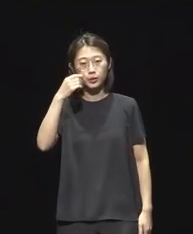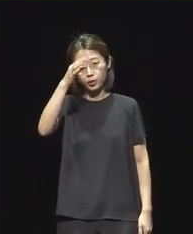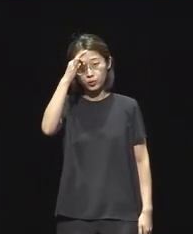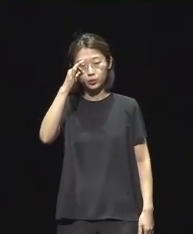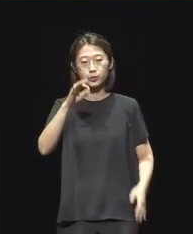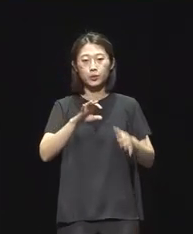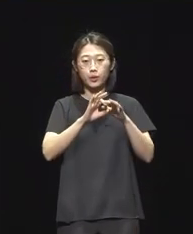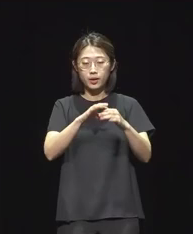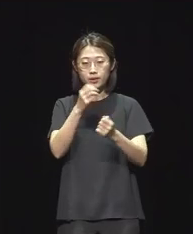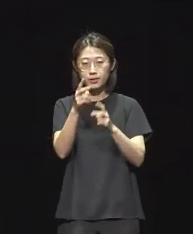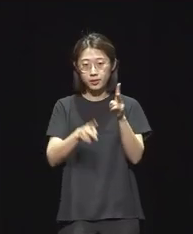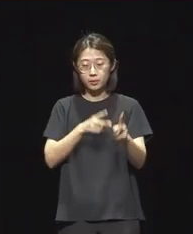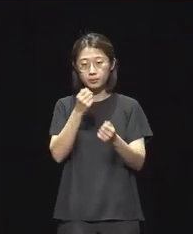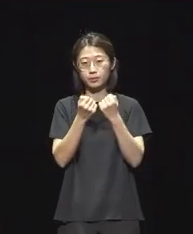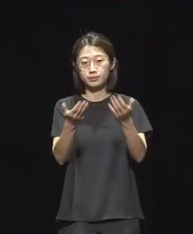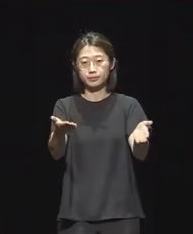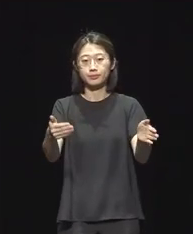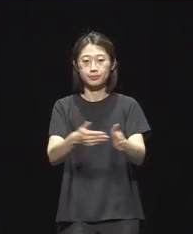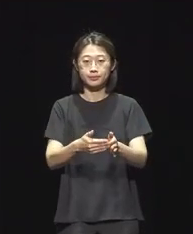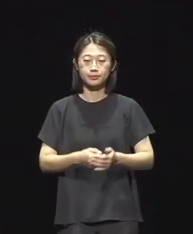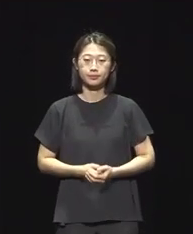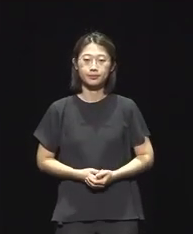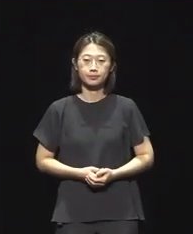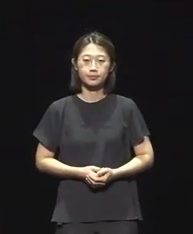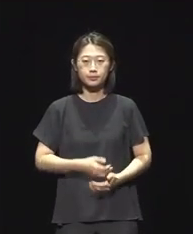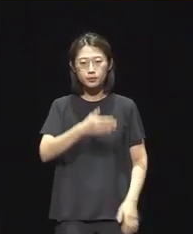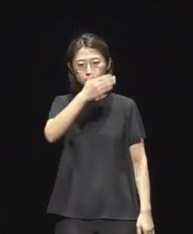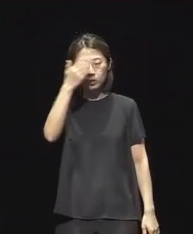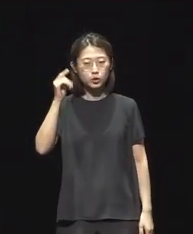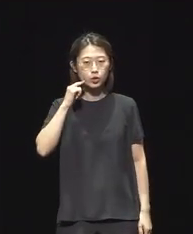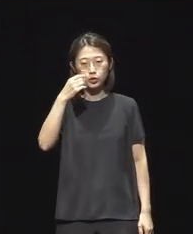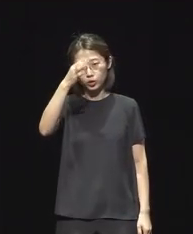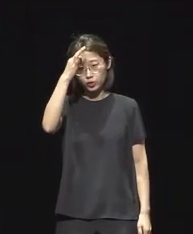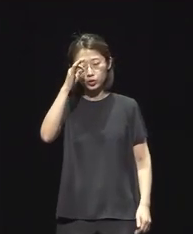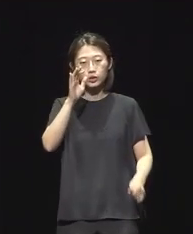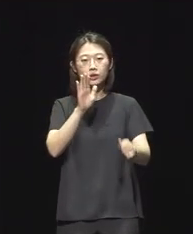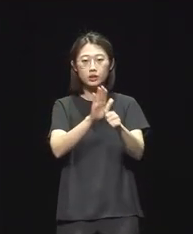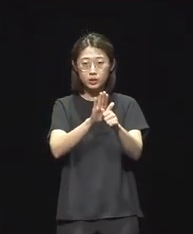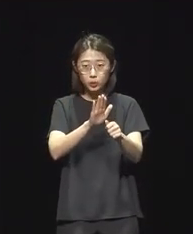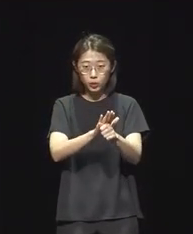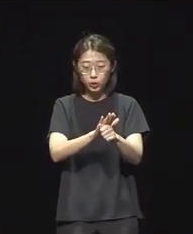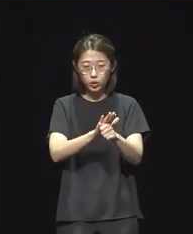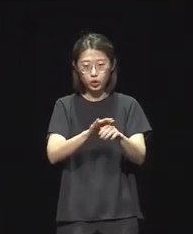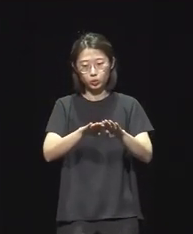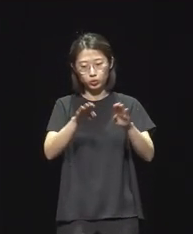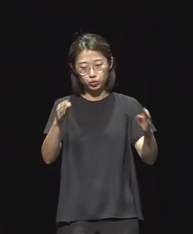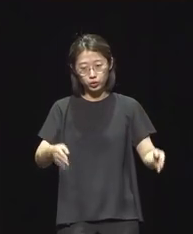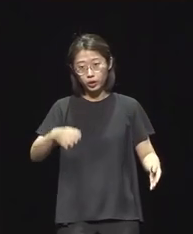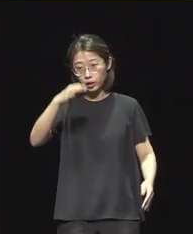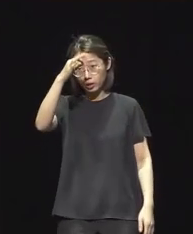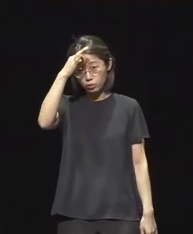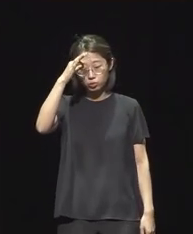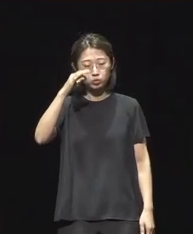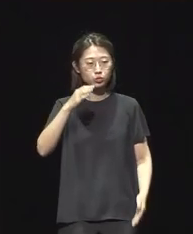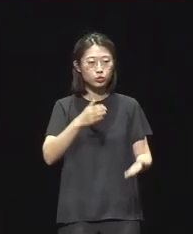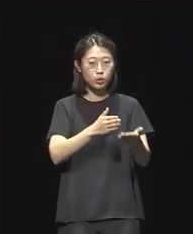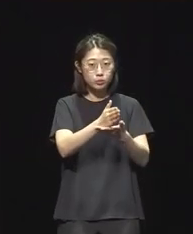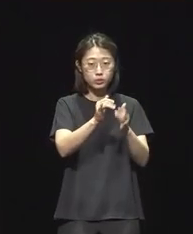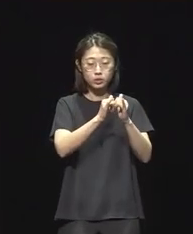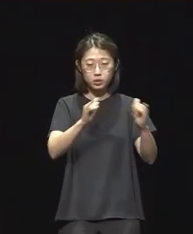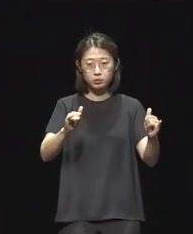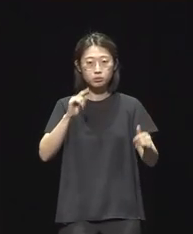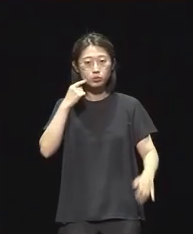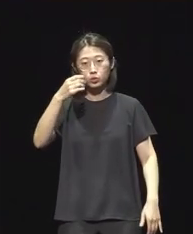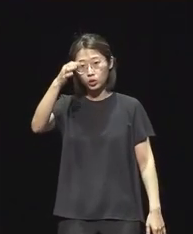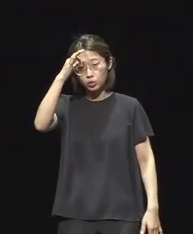설명 다 드렸고요. 저희 예술인력양성부는 청년예술가 지원 외에 무대예술 전문교육과 예술분야